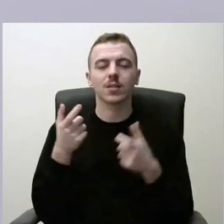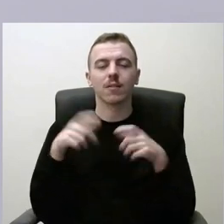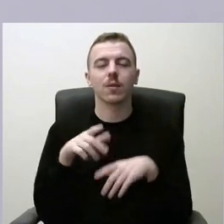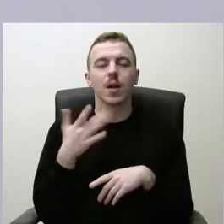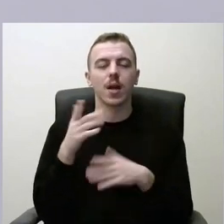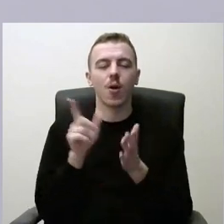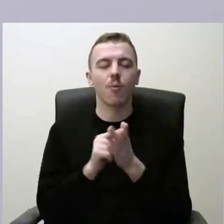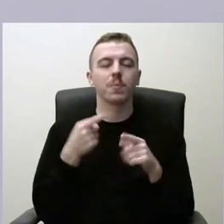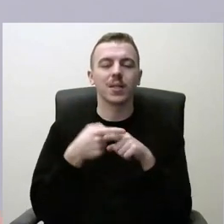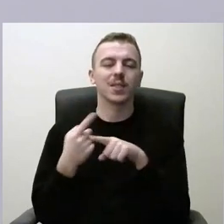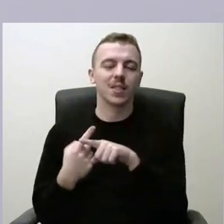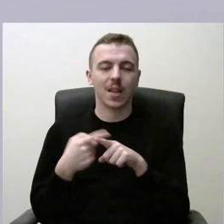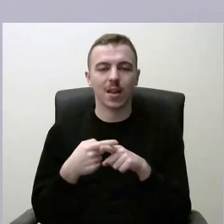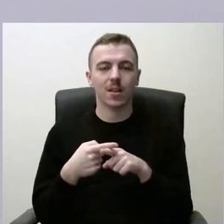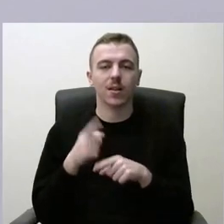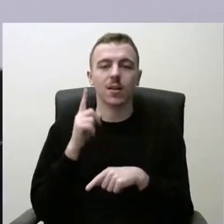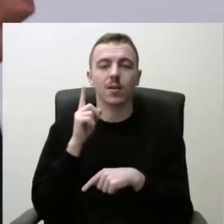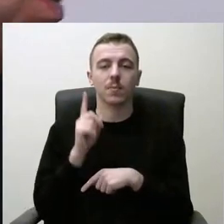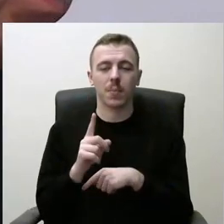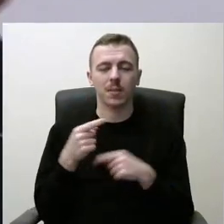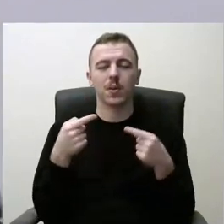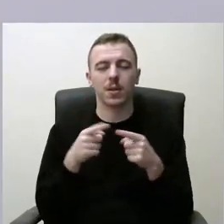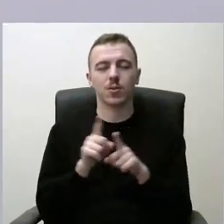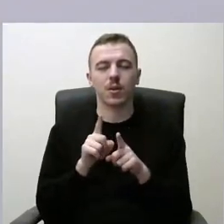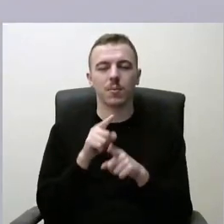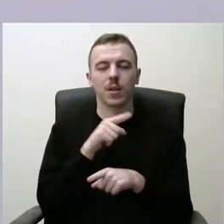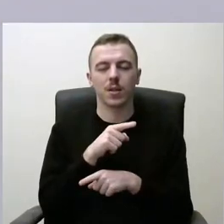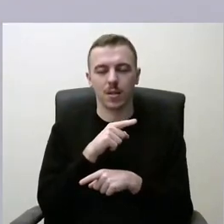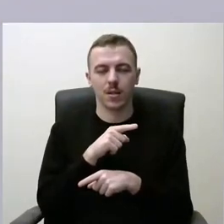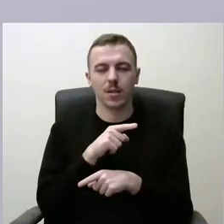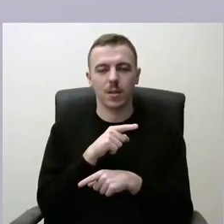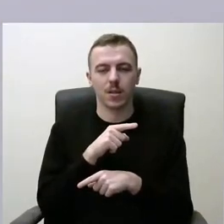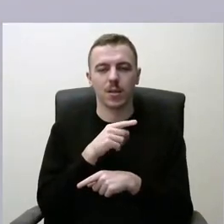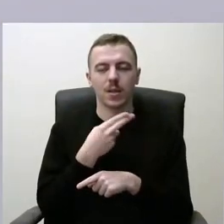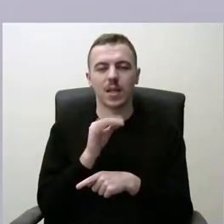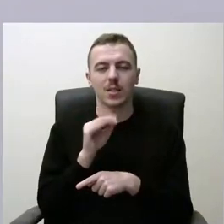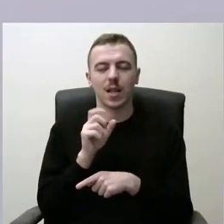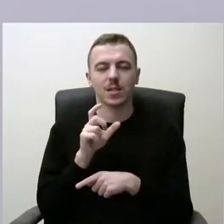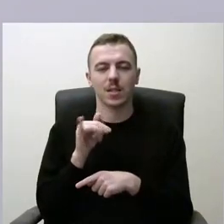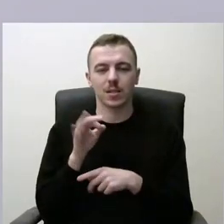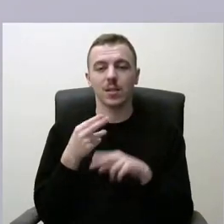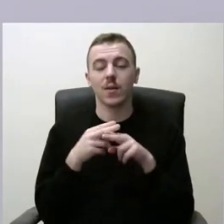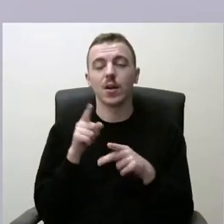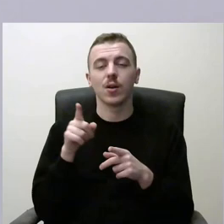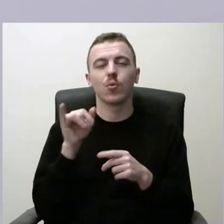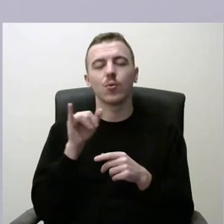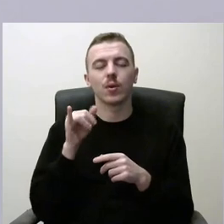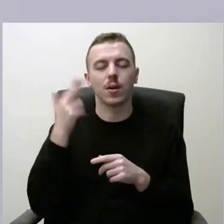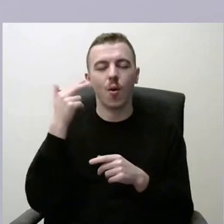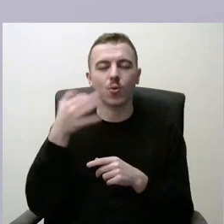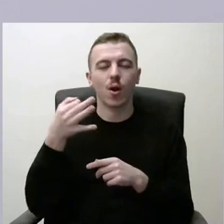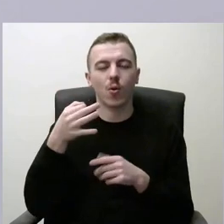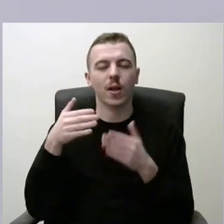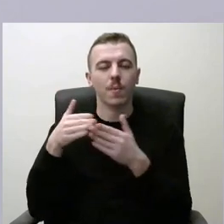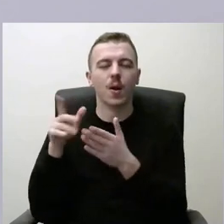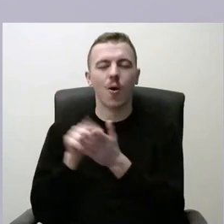prisidėti. Bet pritarčiau ir gerbiam amnestetskui, kad turi būti užtikrintas bet kurio Kauno rajono kampelio, tinkamas